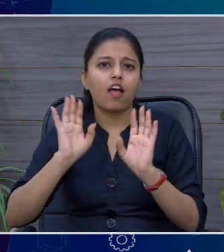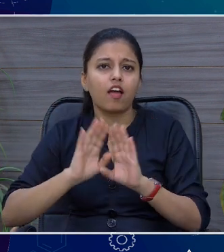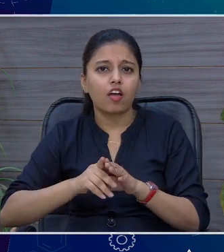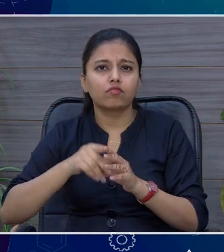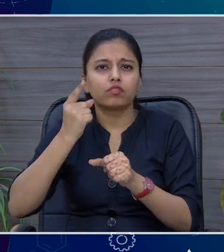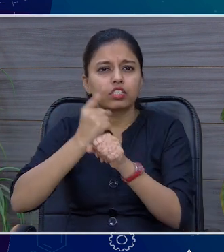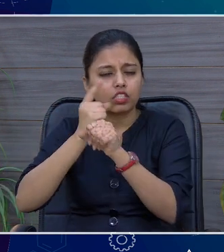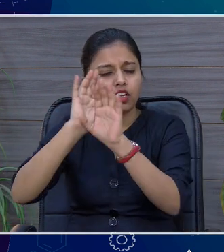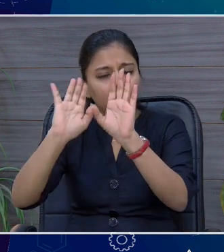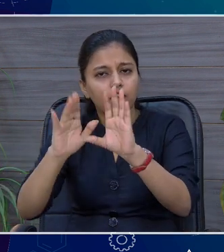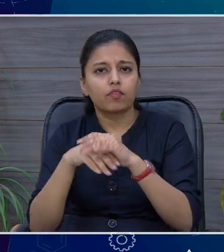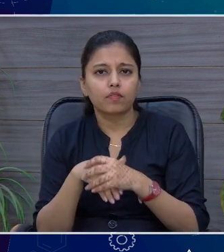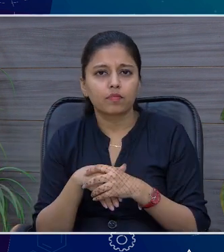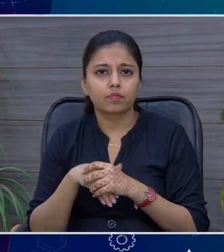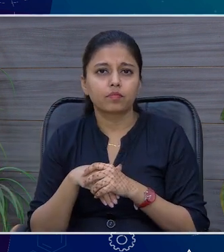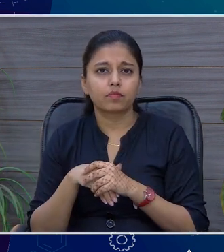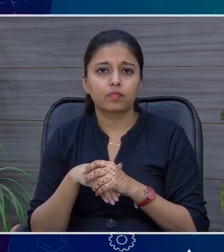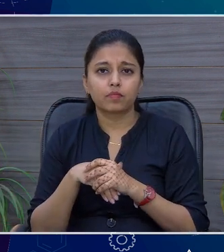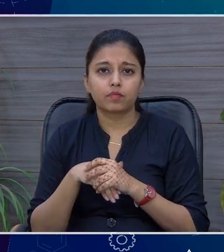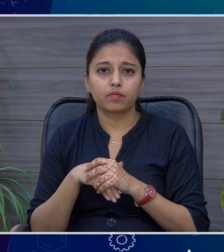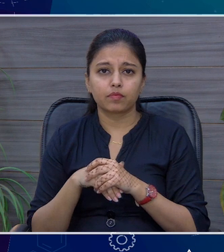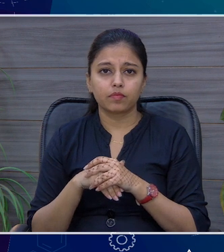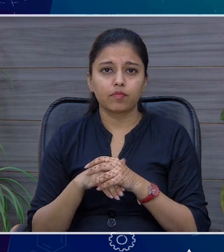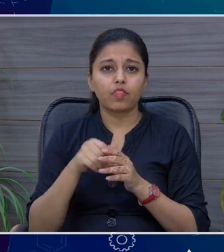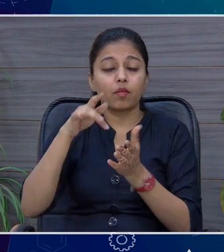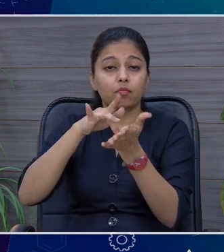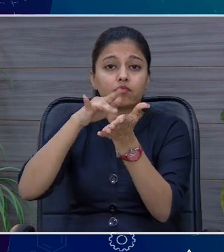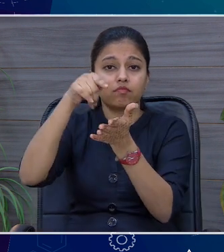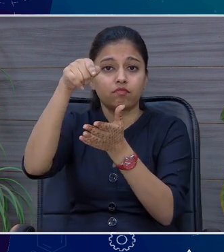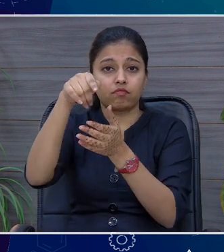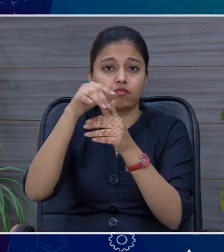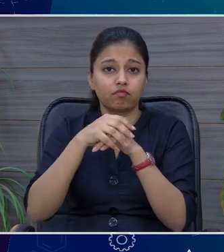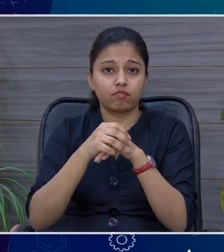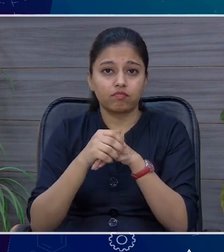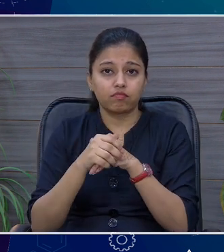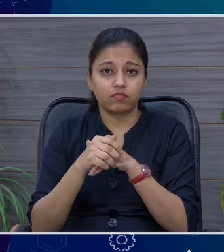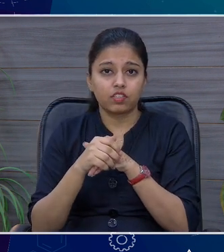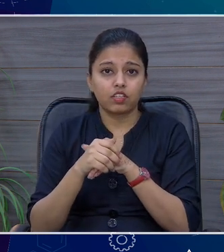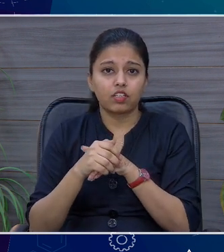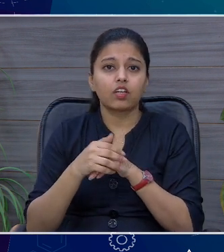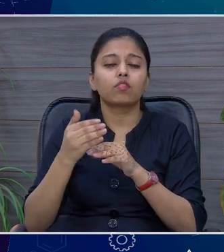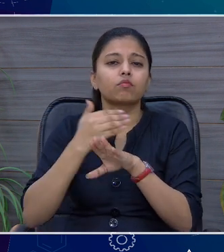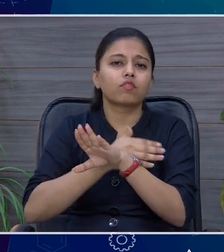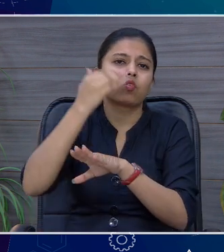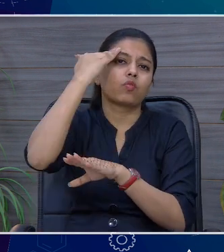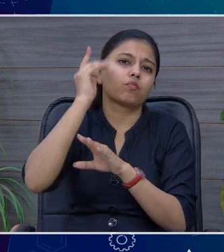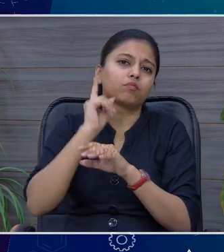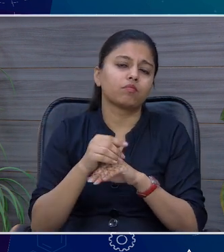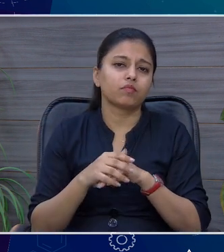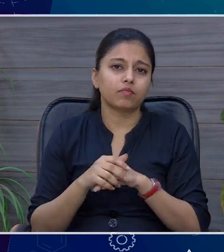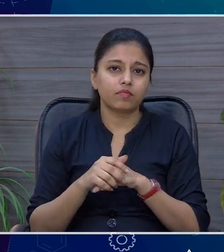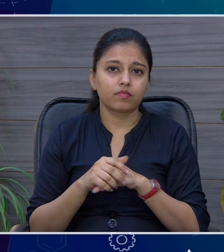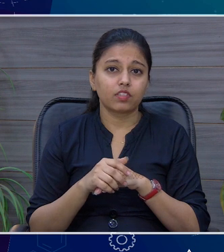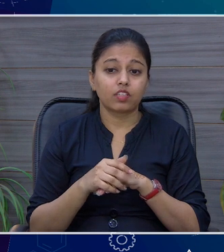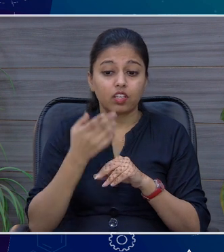डाइग्नोसिस हुआ और यह विगाटनोज पिली थी फिर उसके